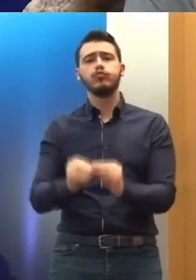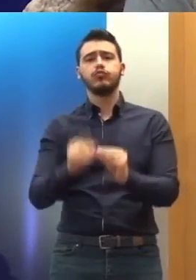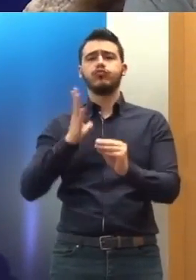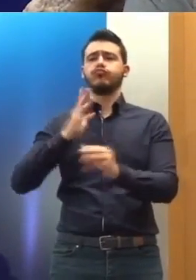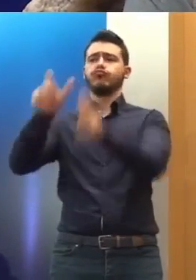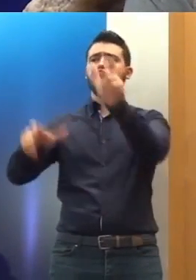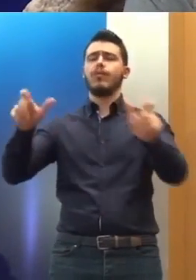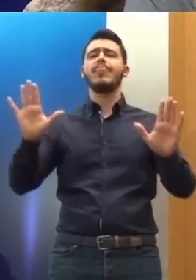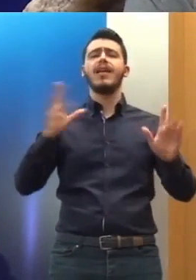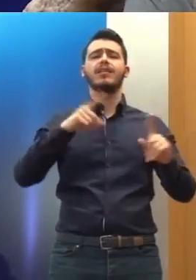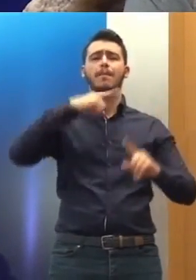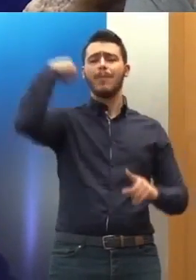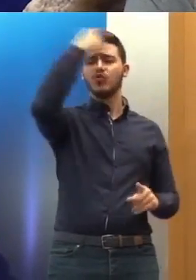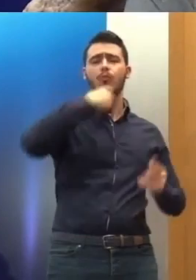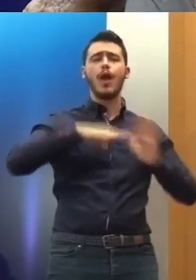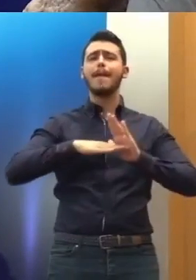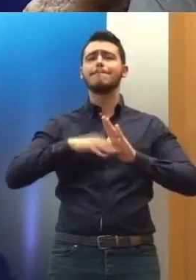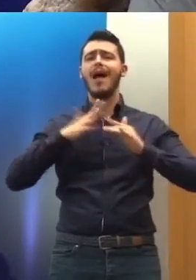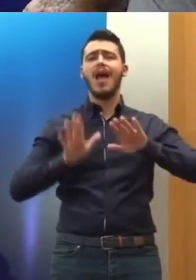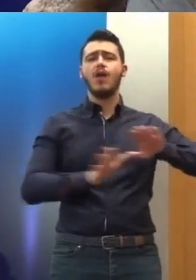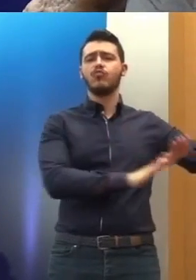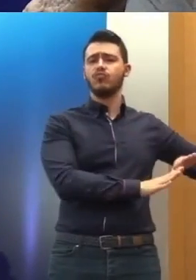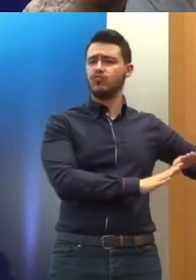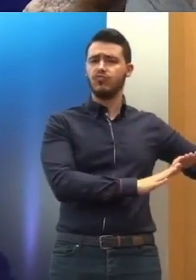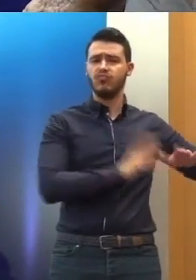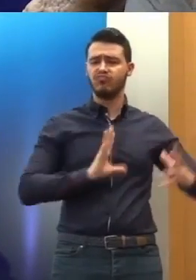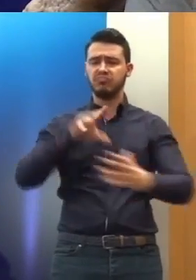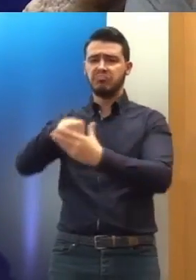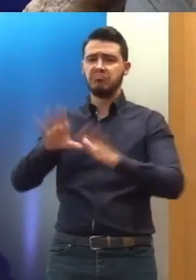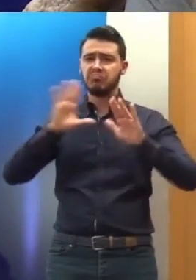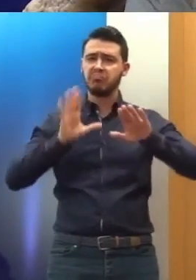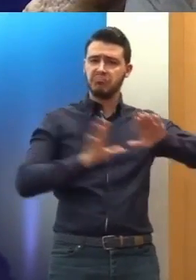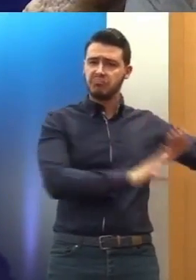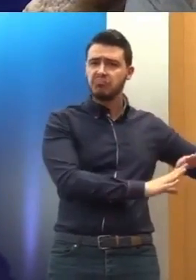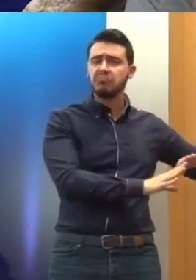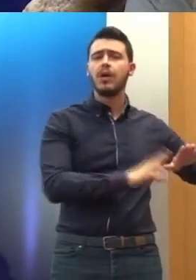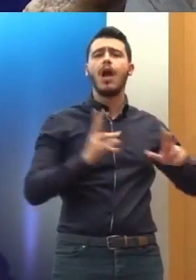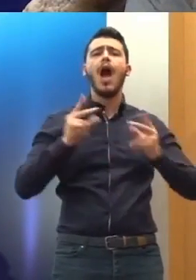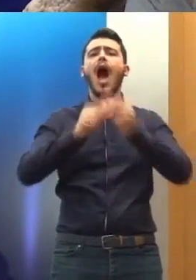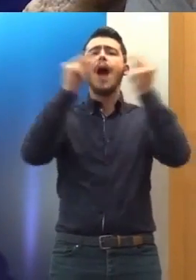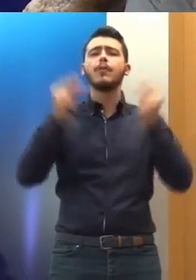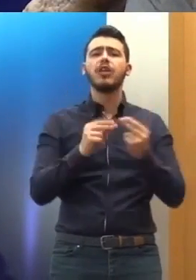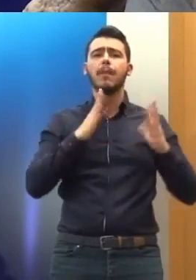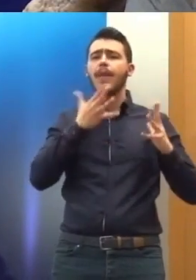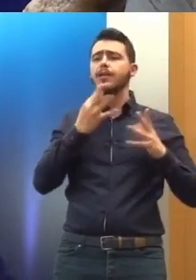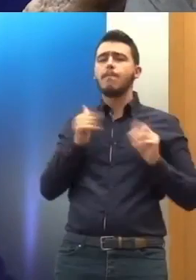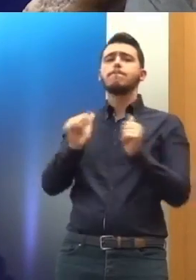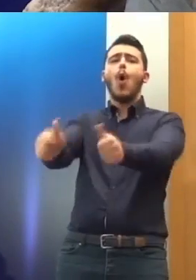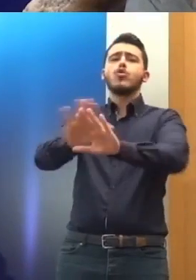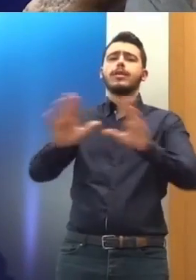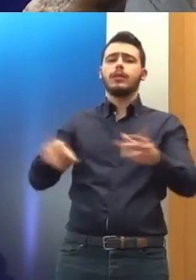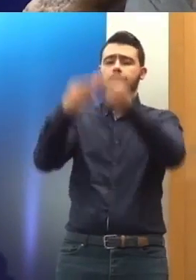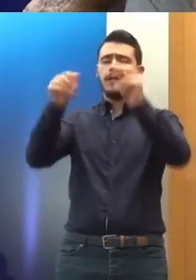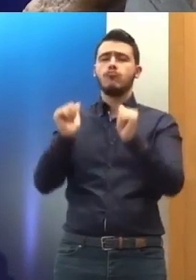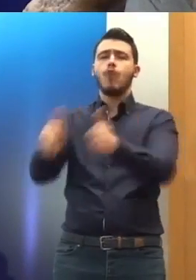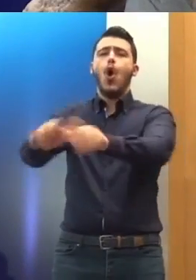το προσωπικό δεν ανακατεύεται γιατί είναι πολύ λίγοι δεν ανακατεύεται και αφήνει τους ανθρώπους να λύσουν τα προβλήματα μεταξύ τους και επομένως